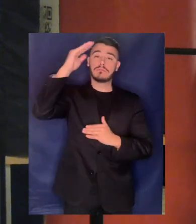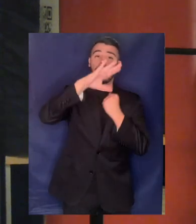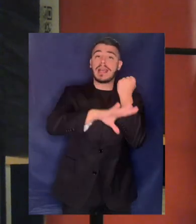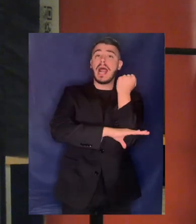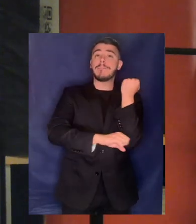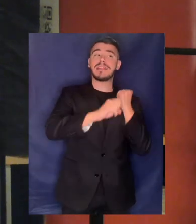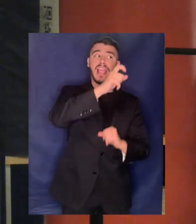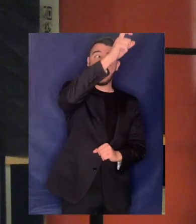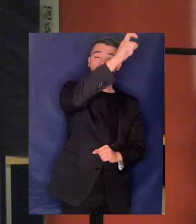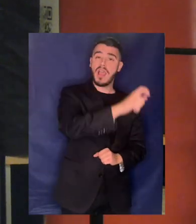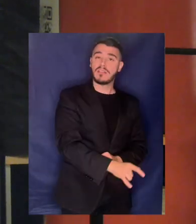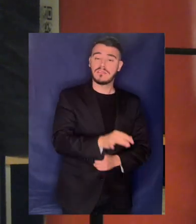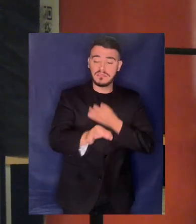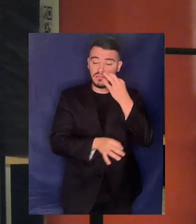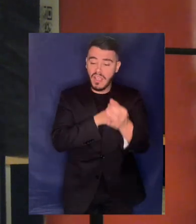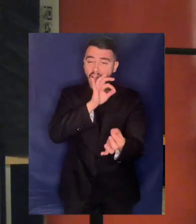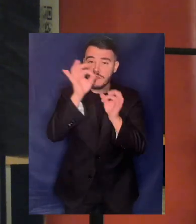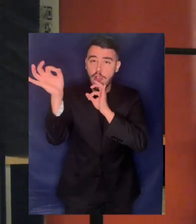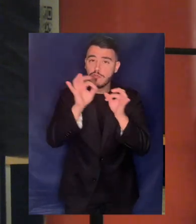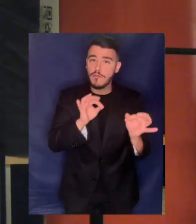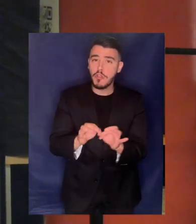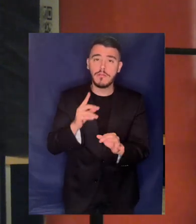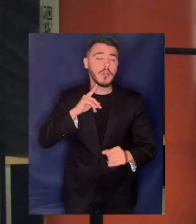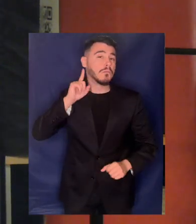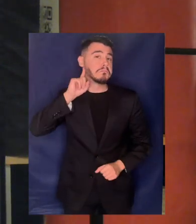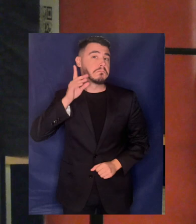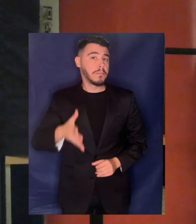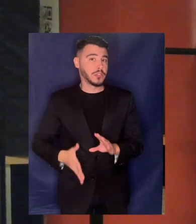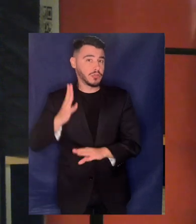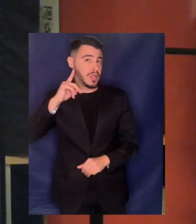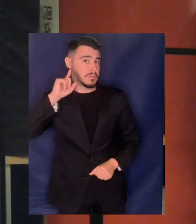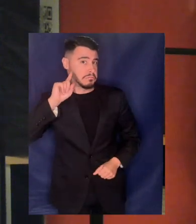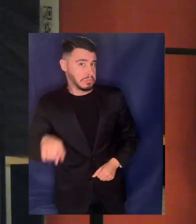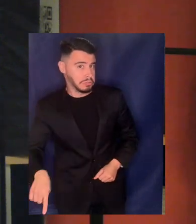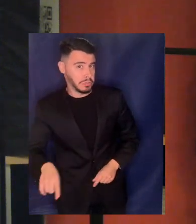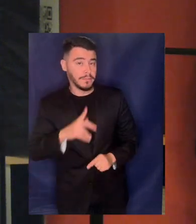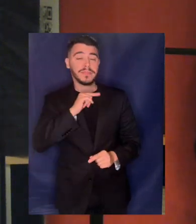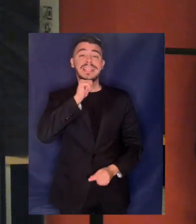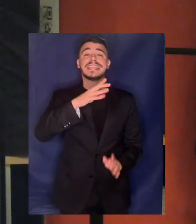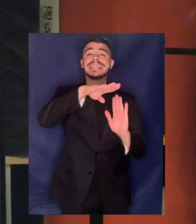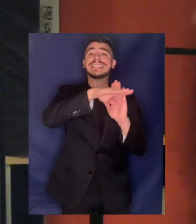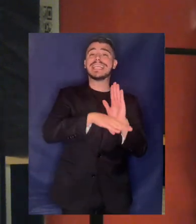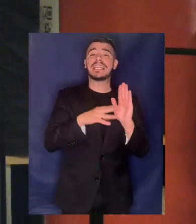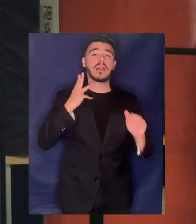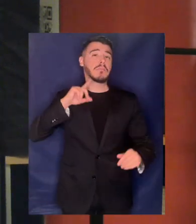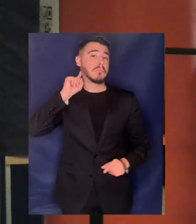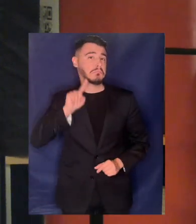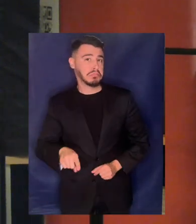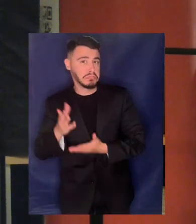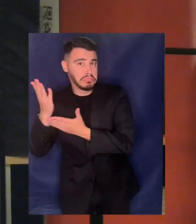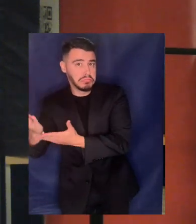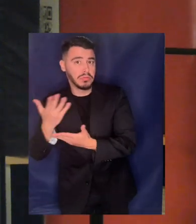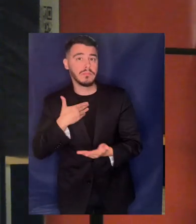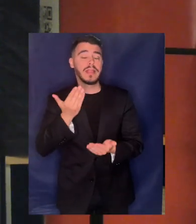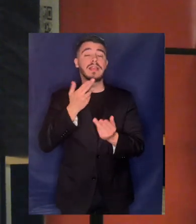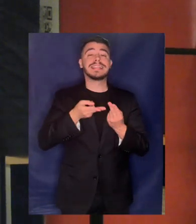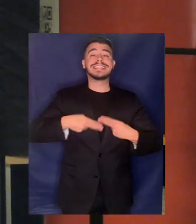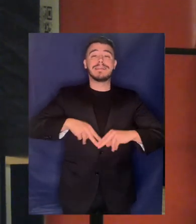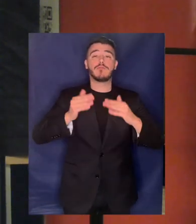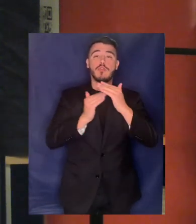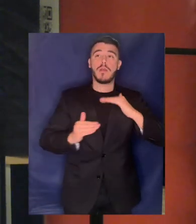Γουτιέρες έτσι λοιπόν που παραβιάζει το Σύνταγμα της χώρας που αγνοεί τις αποφάσεις του ΣΤΕΡ